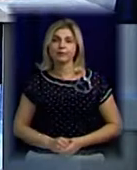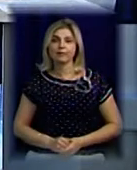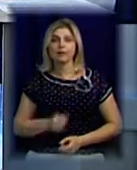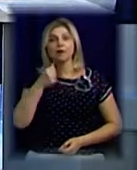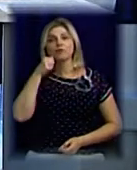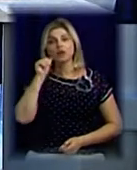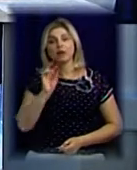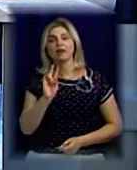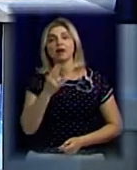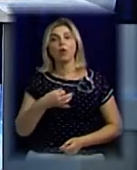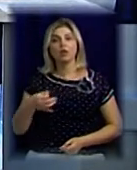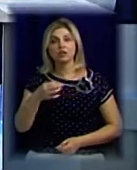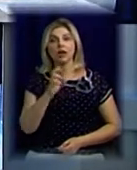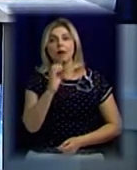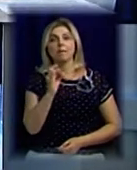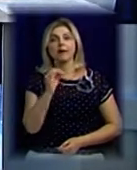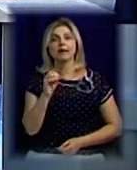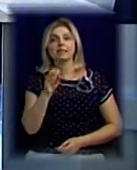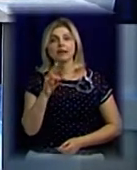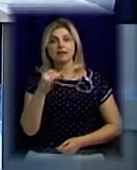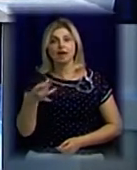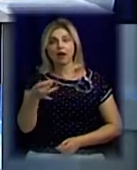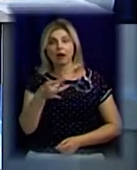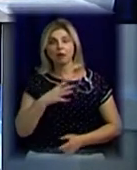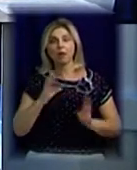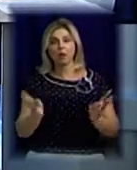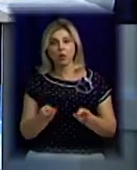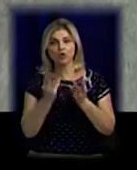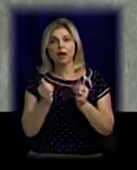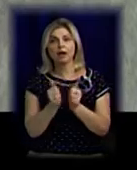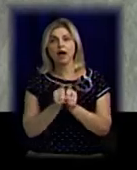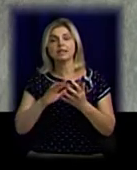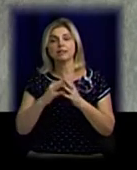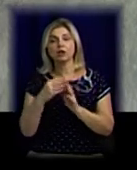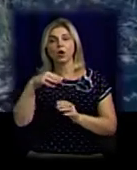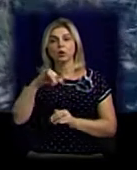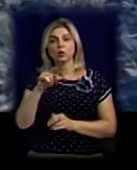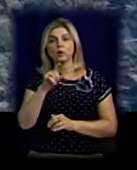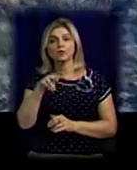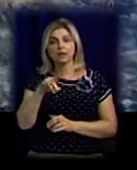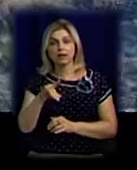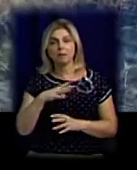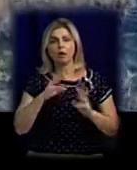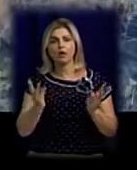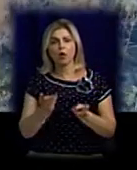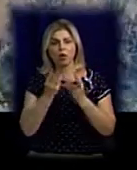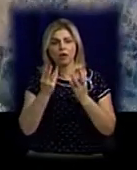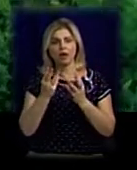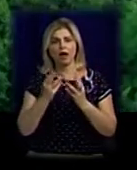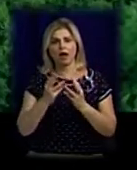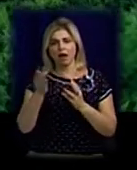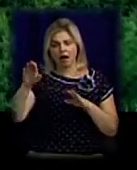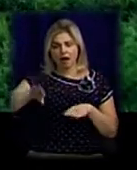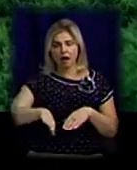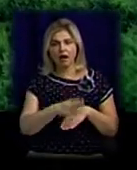Вчора на Миколаївщині у Берзанському районі сталася пожежа. Біля села Тузли уздовж солоного озера загорілася паничова балка.